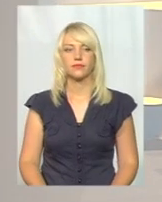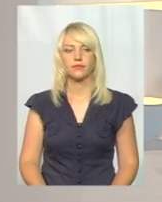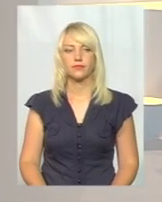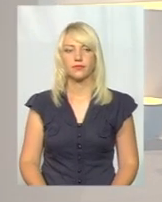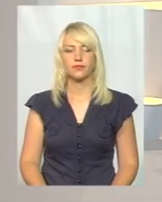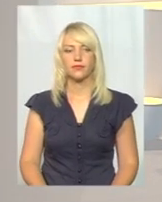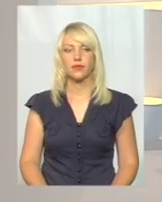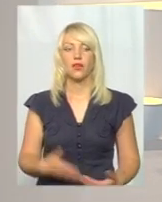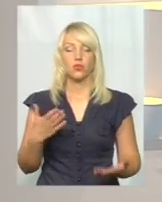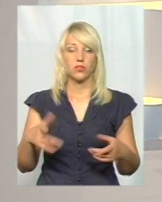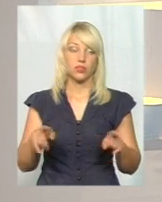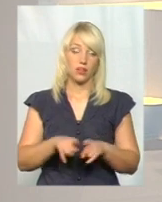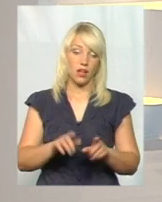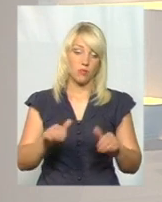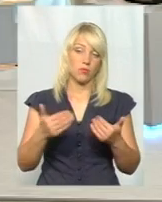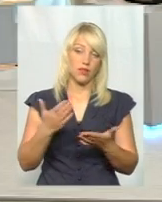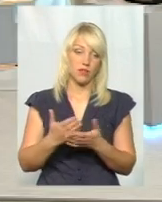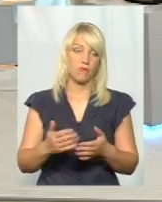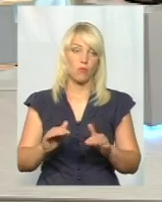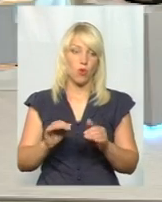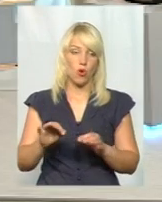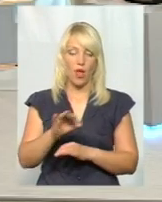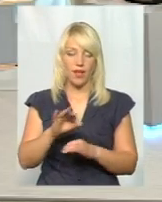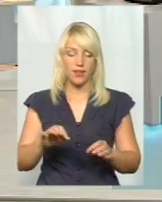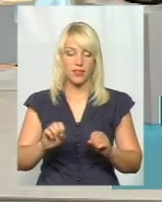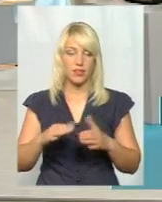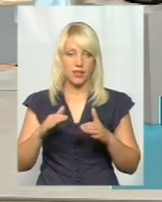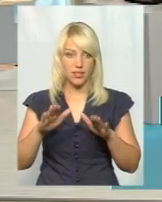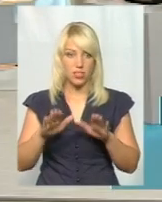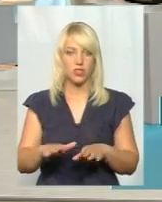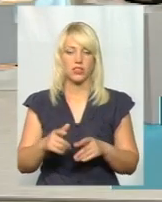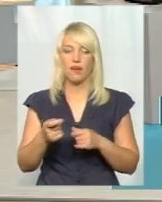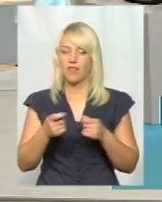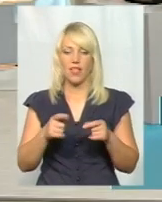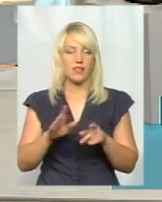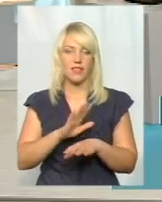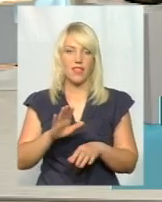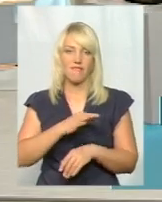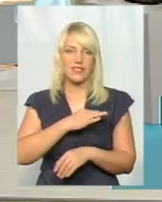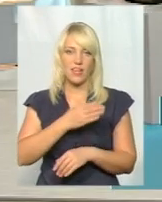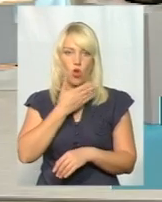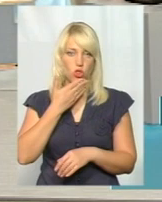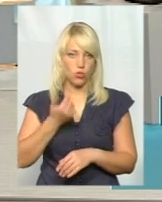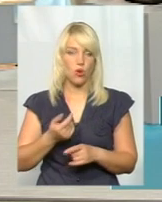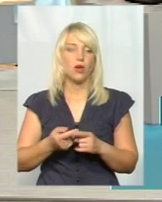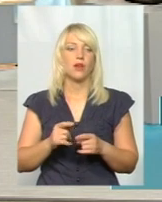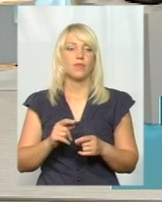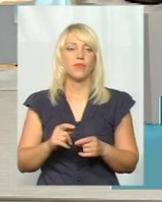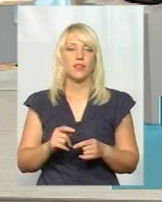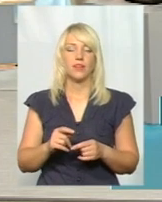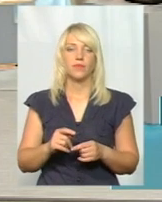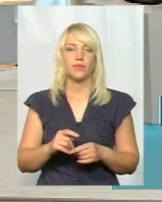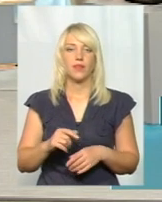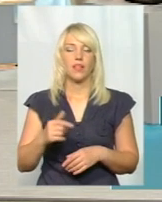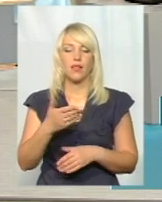Ну, раз така пропозиція є в проєкті рішення, то владі не все одно, і так само не перевізникам, напевно, не все одно. Як ви вже? Нам не все одно.